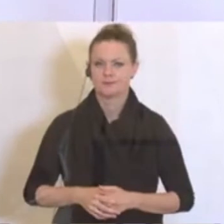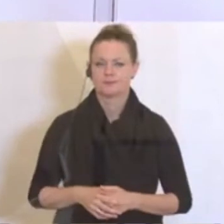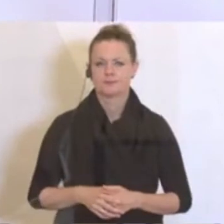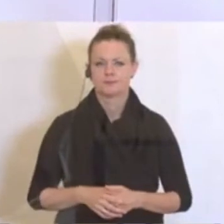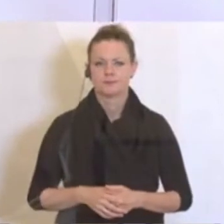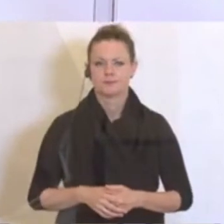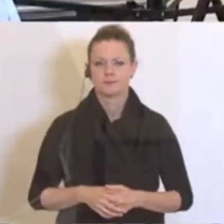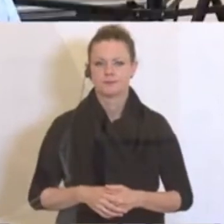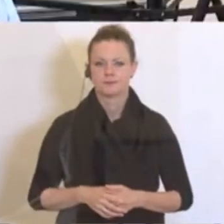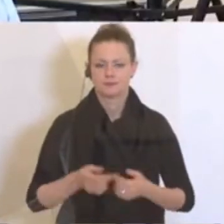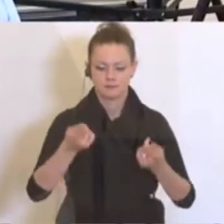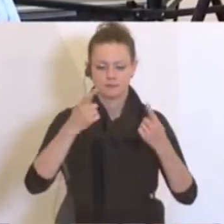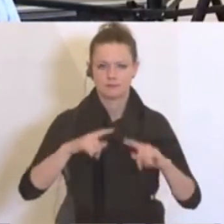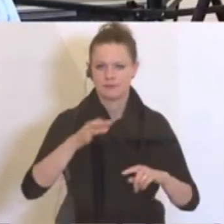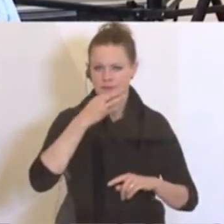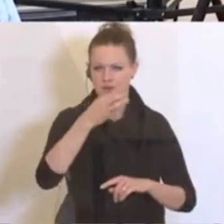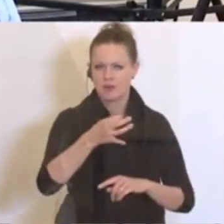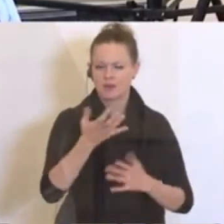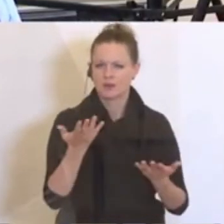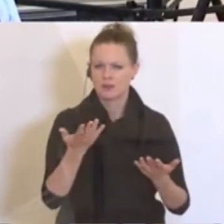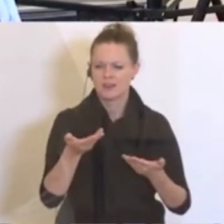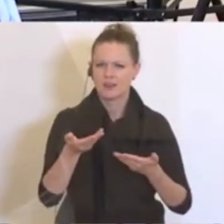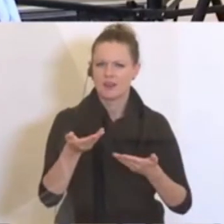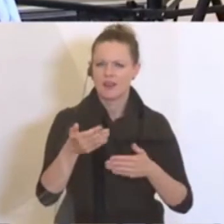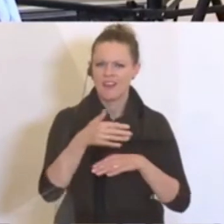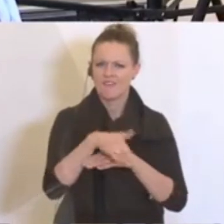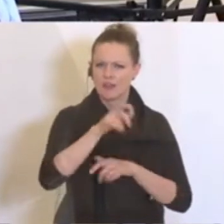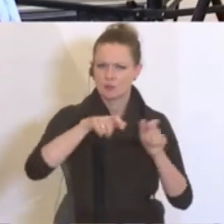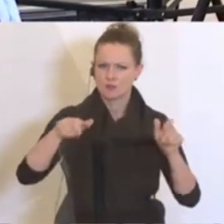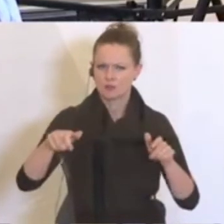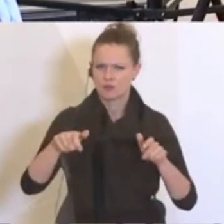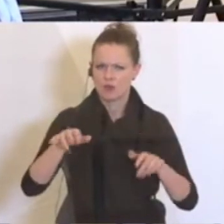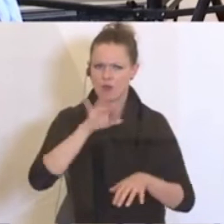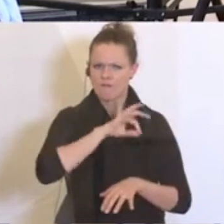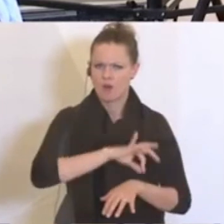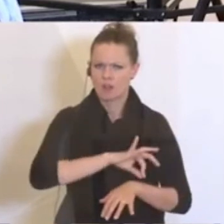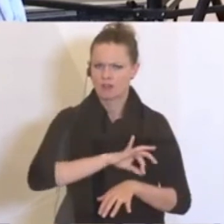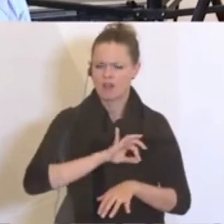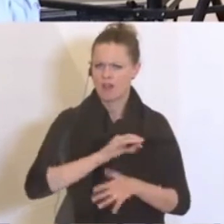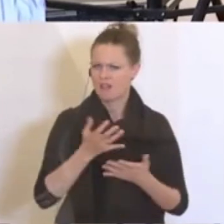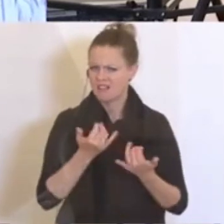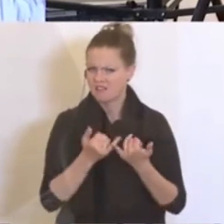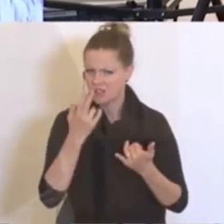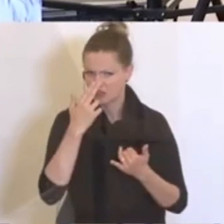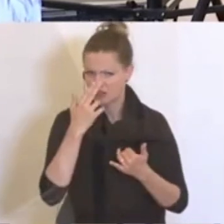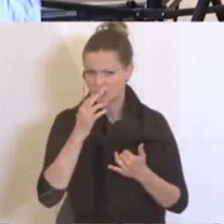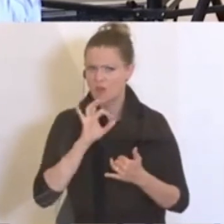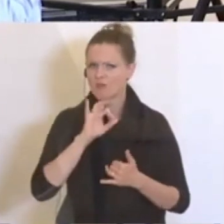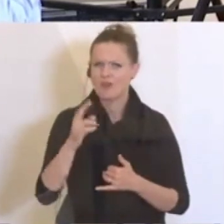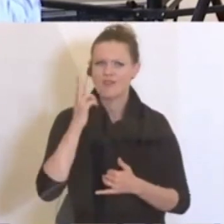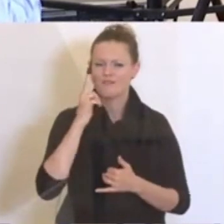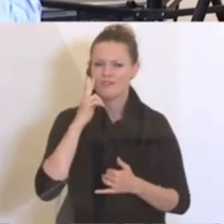So, die Frage, die nächste ist, wie profitieren eigentlich die Wirte, wenn Essensgutscheine höher absetzbar sind? Das ist eine Steuererleichterung für die Firmen.